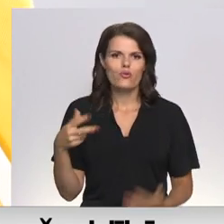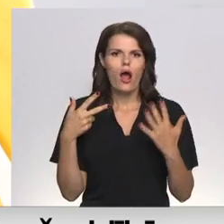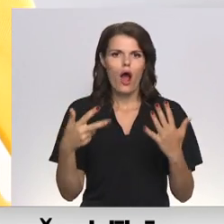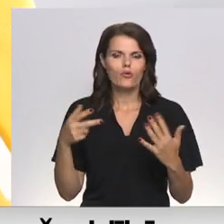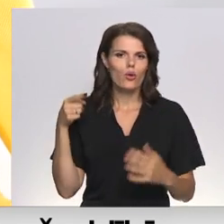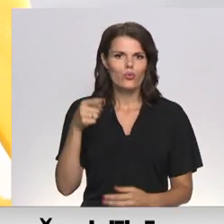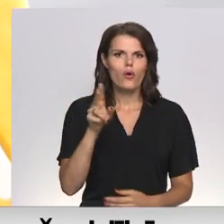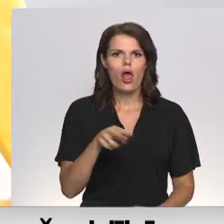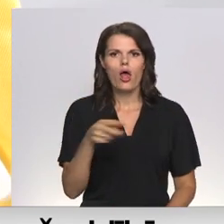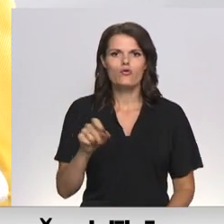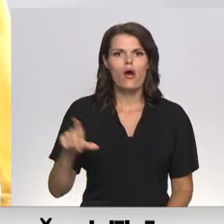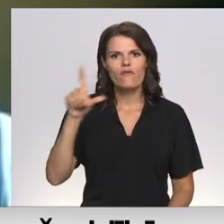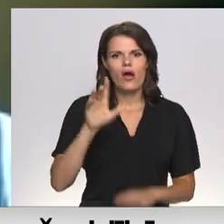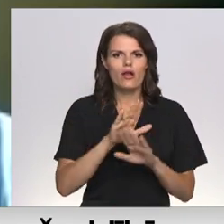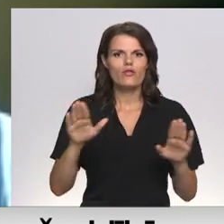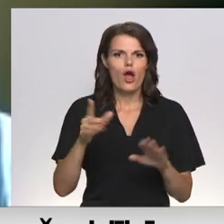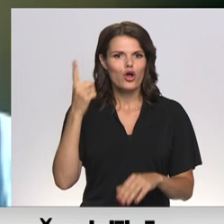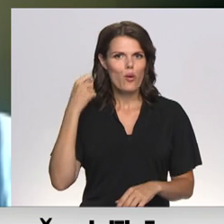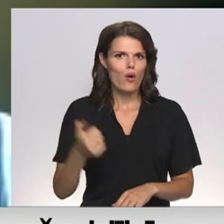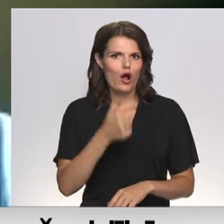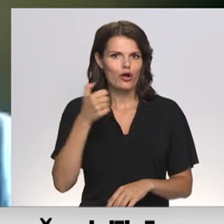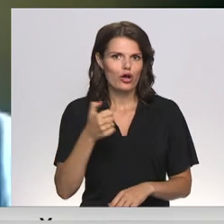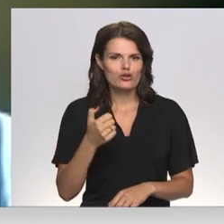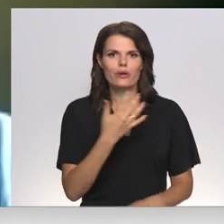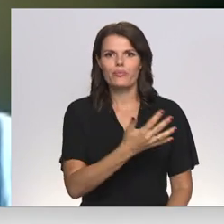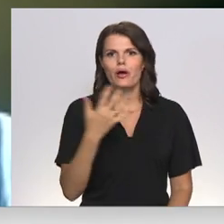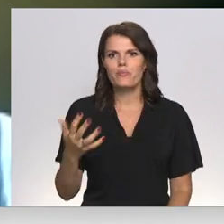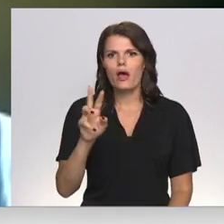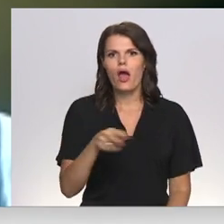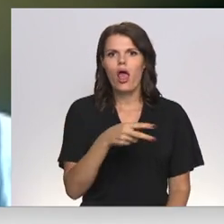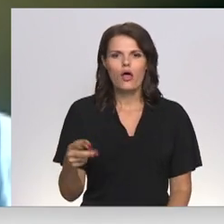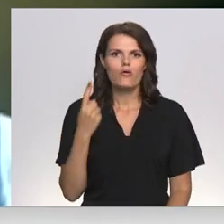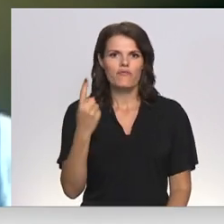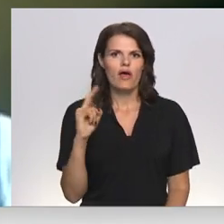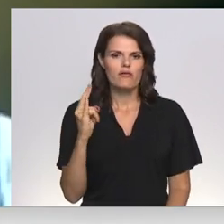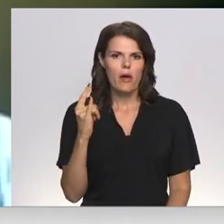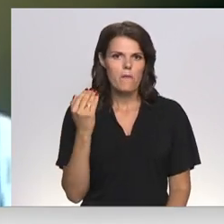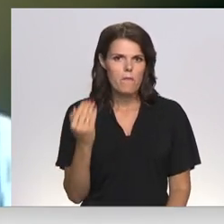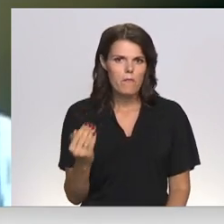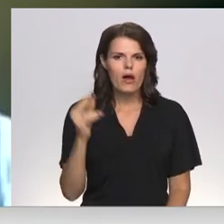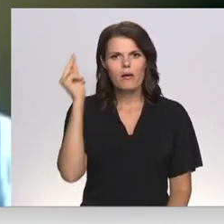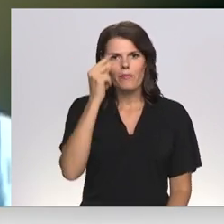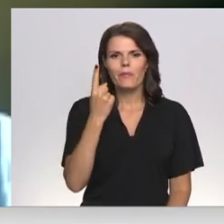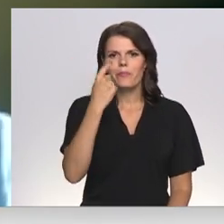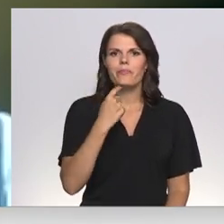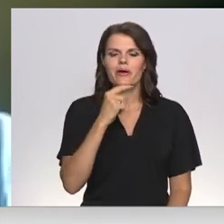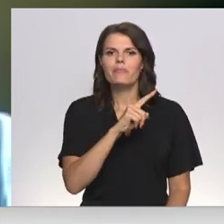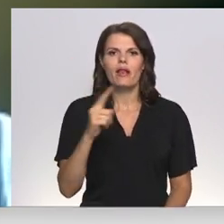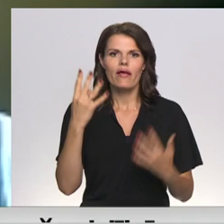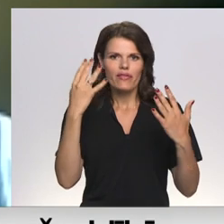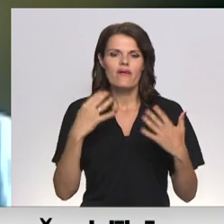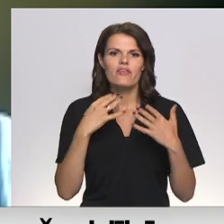tūkstošiem eiro vairāk nekā pērni. 55 eiro ir vienam bērnam, kas mācās no 1. līdz 9.